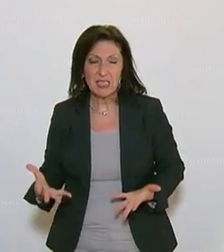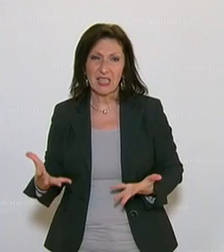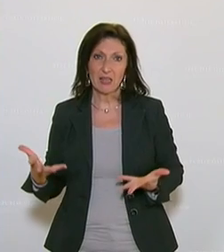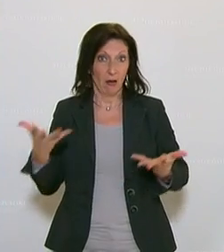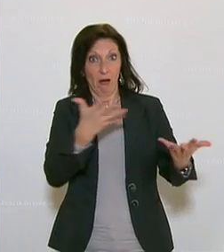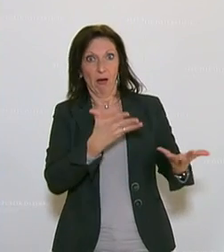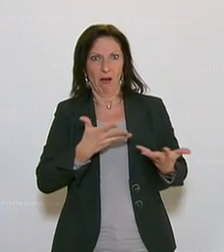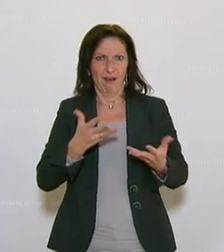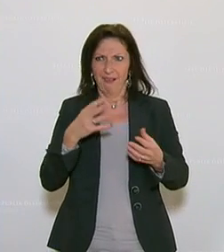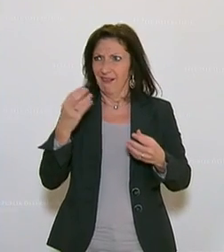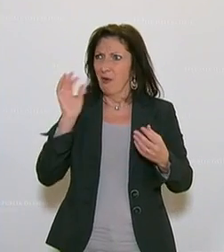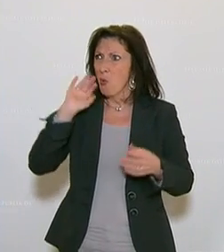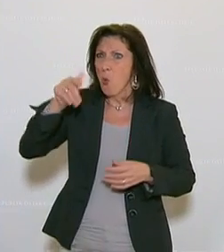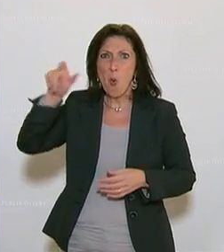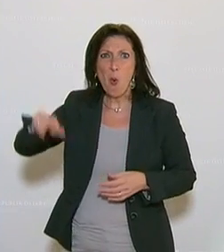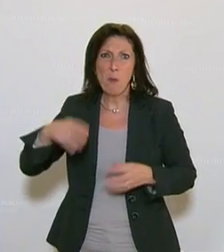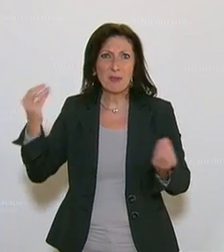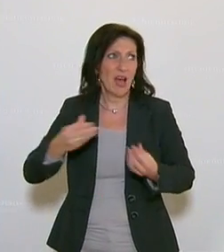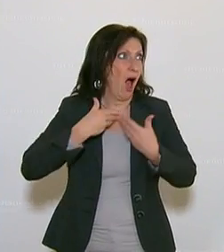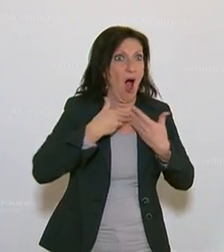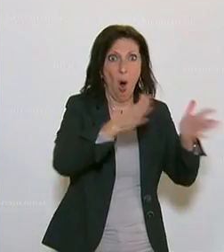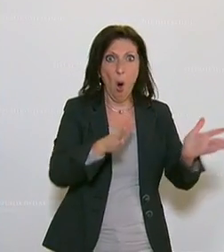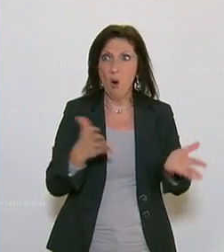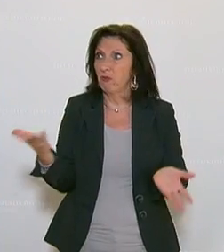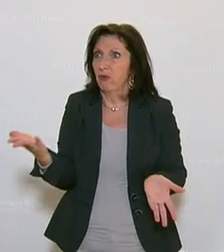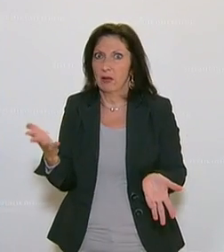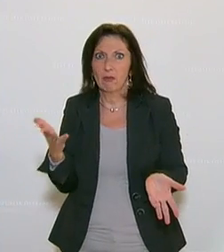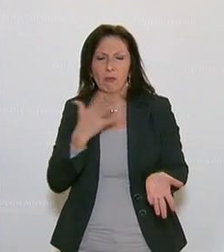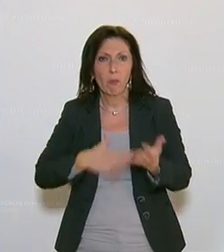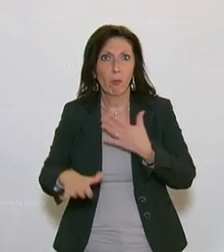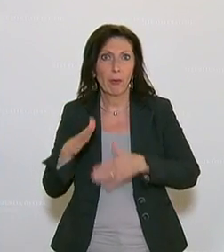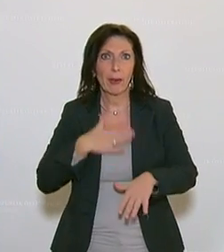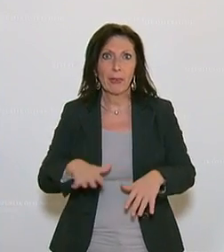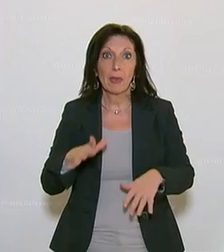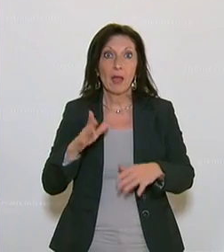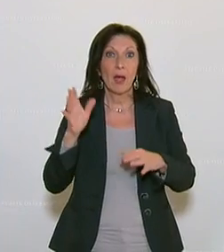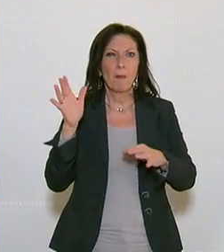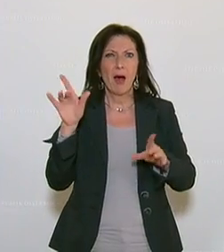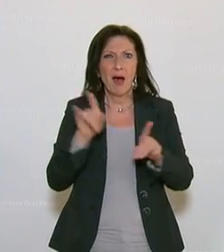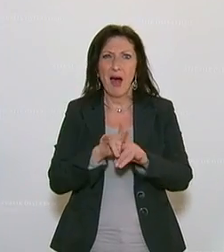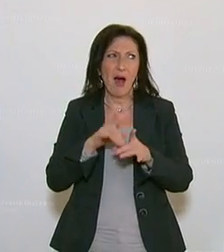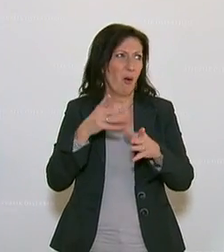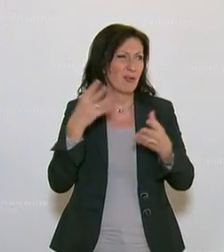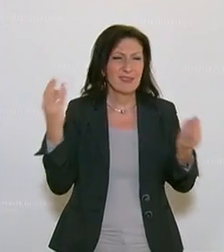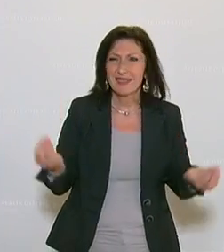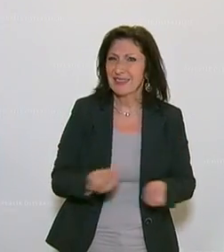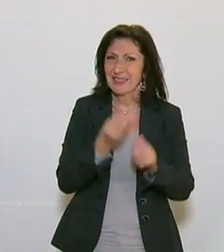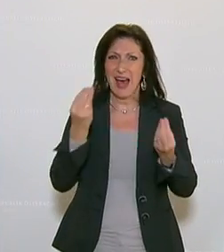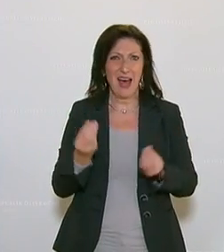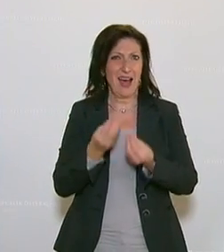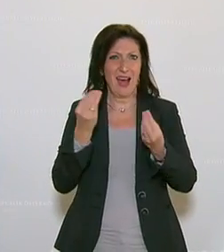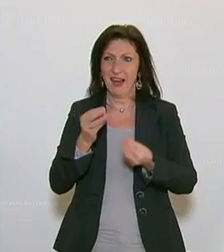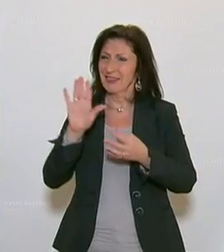Dinge preisgegeben werden. Aber nicht nur preisgegeben, das klingt ja noch positiv, sondern wo Verletzungen und wo Entwürdigung